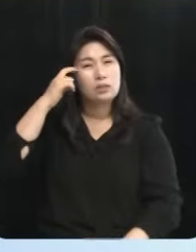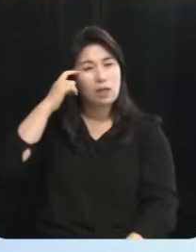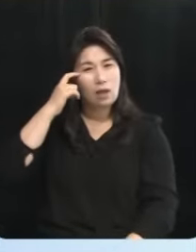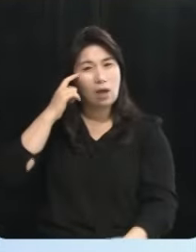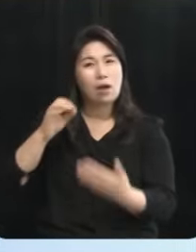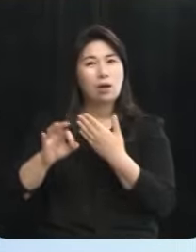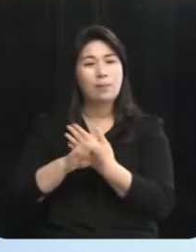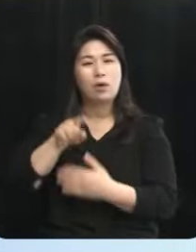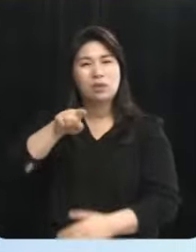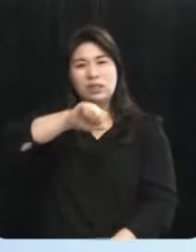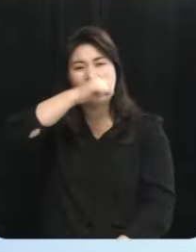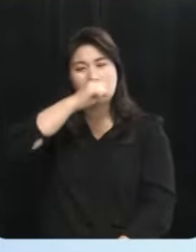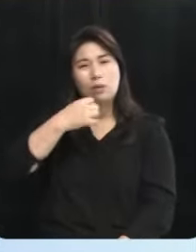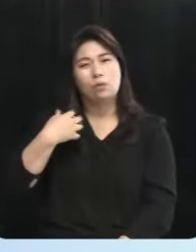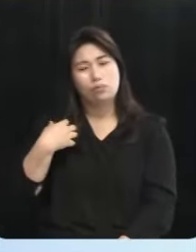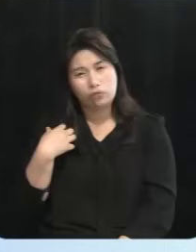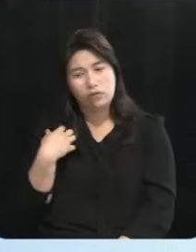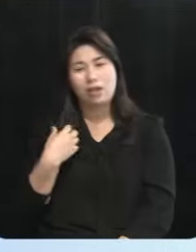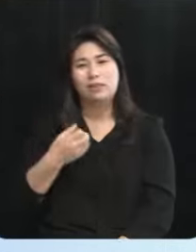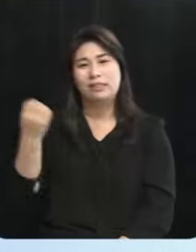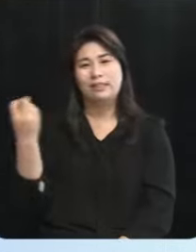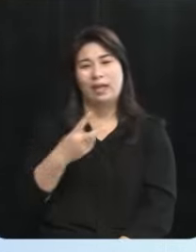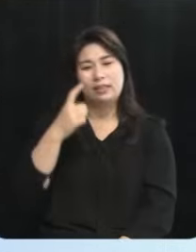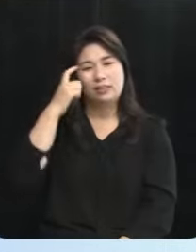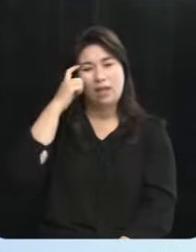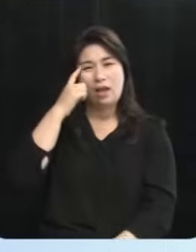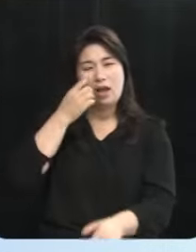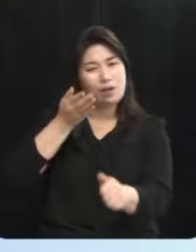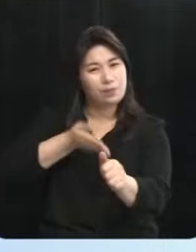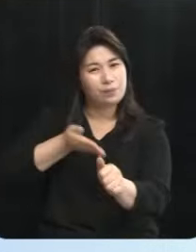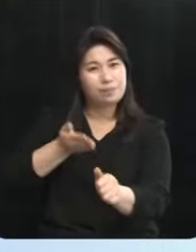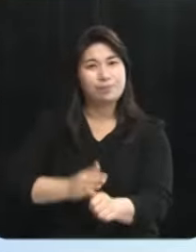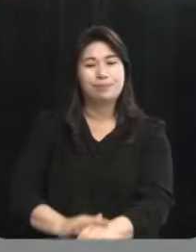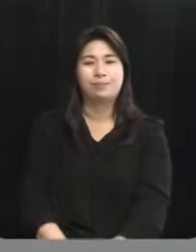그 예산의 무게를 다시 생각하실 수 있을 겁니다